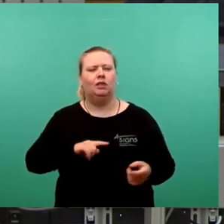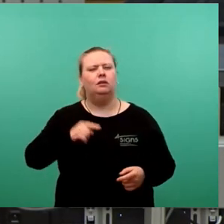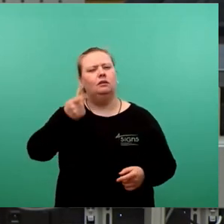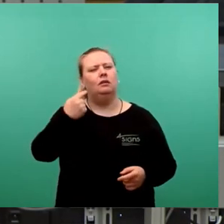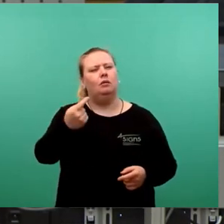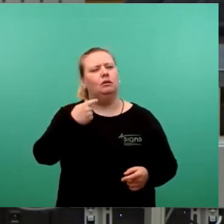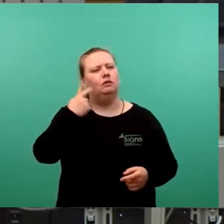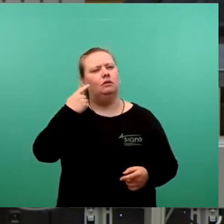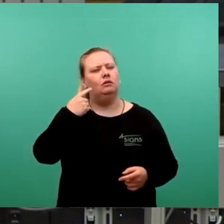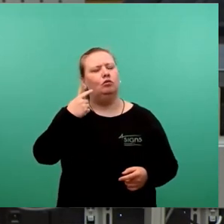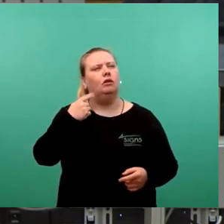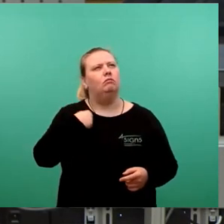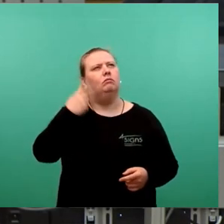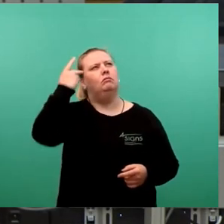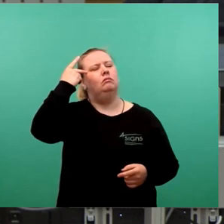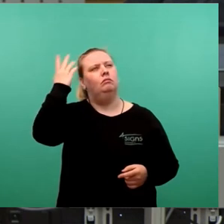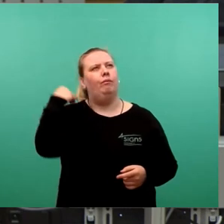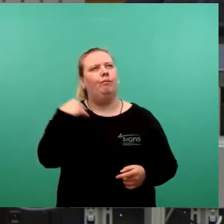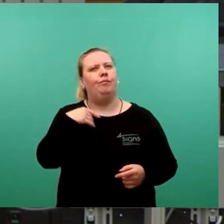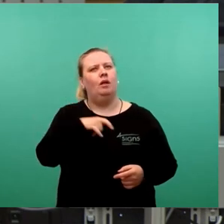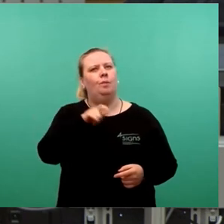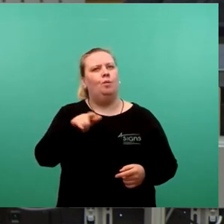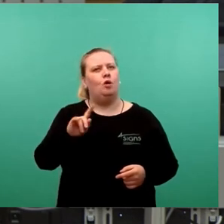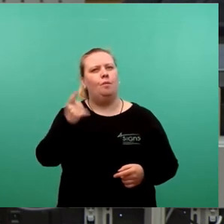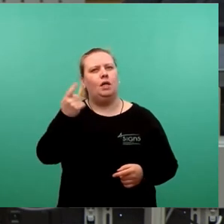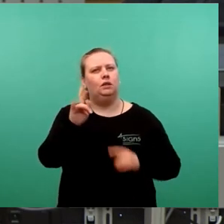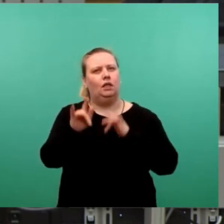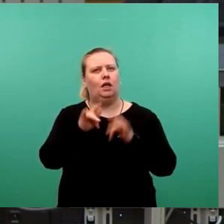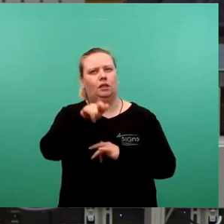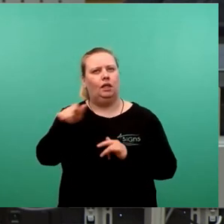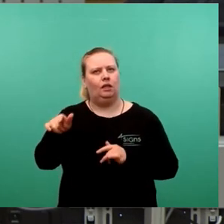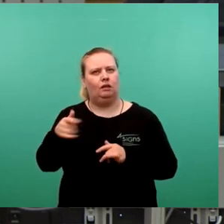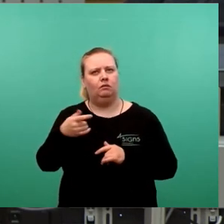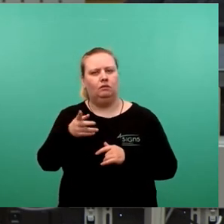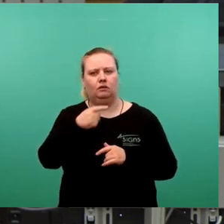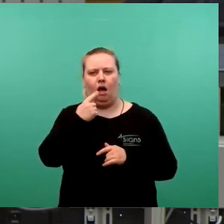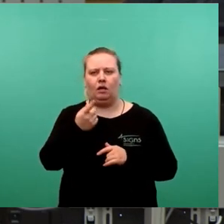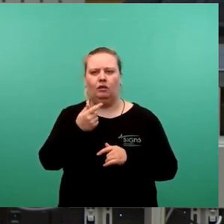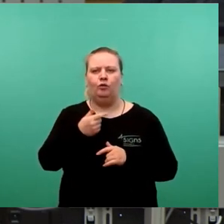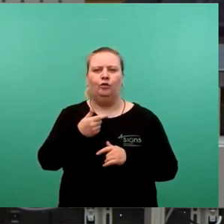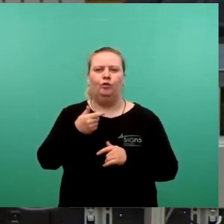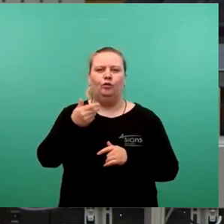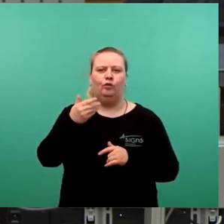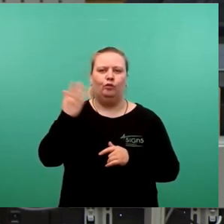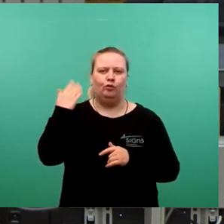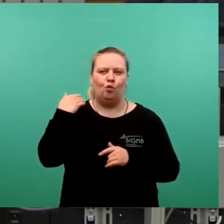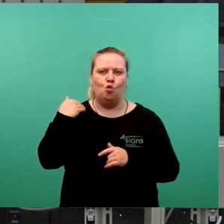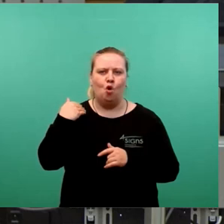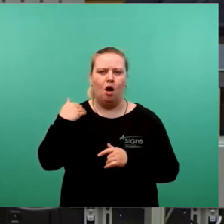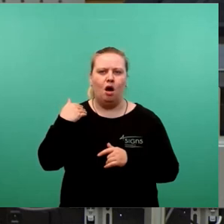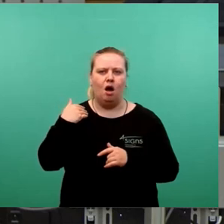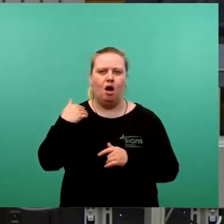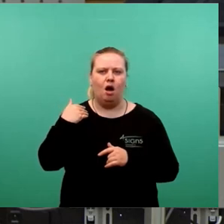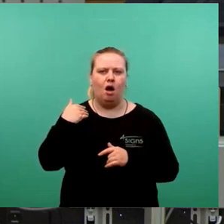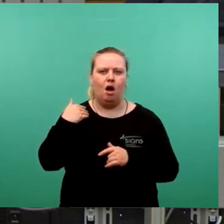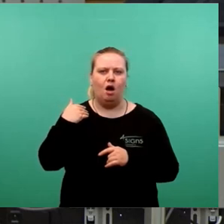bei der Kritik der Bürgermeister, die zu wählen waren, gesagt haben, wir waren früher vor der letzten Oberbürgermeisterwahl